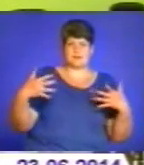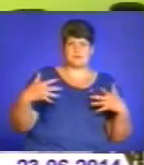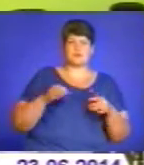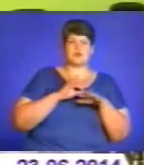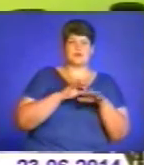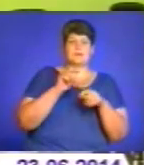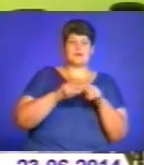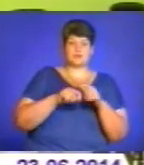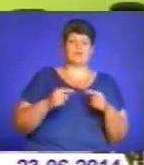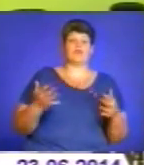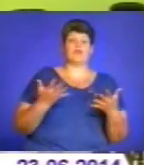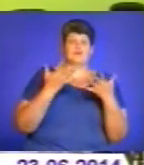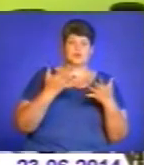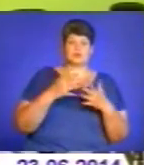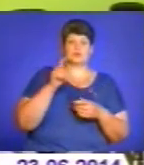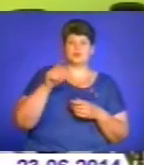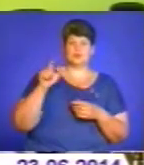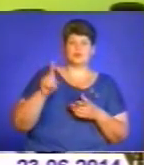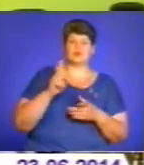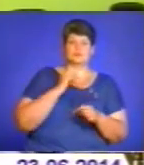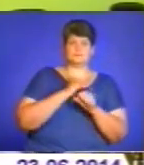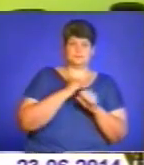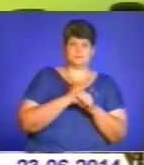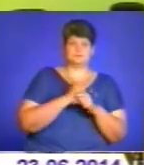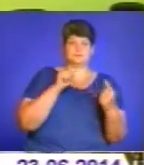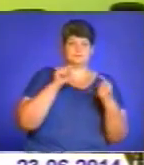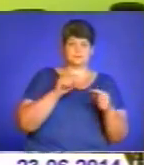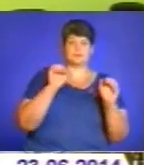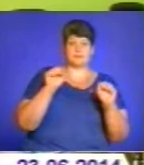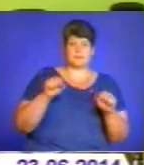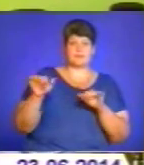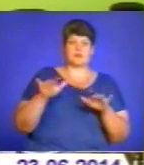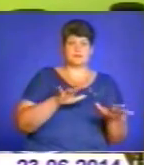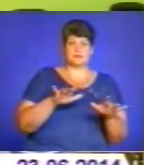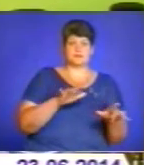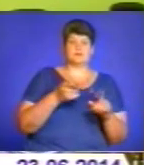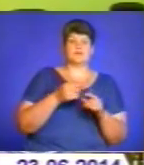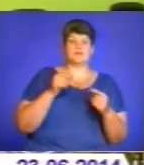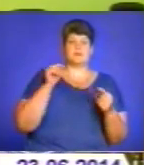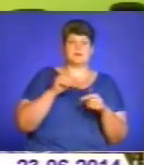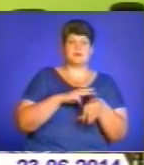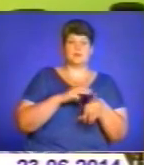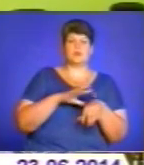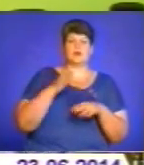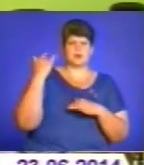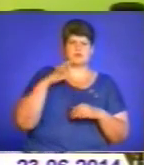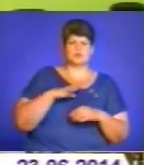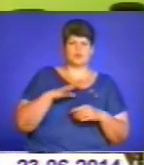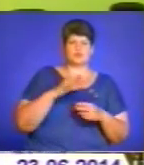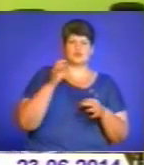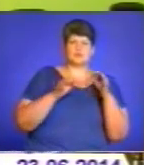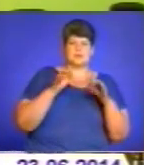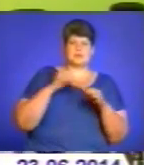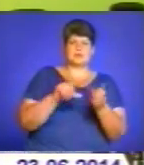встановлено, що особи, які вчинили протиправлені дії відносно працівників міліції, раніше були судимі за майнові та